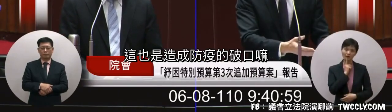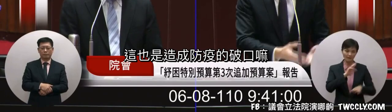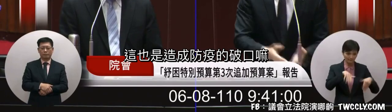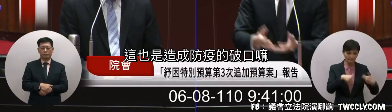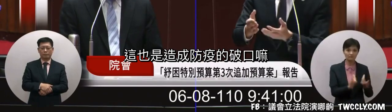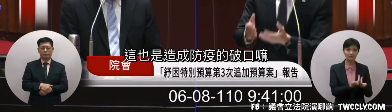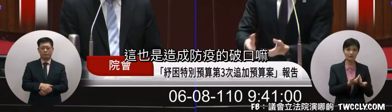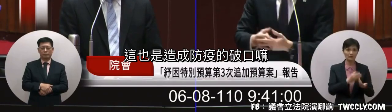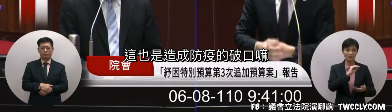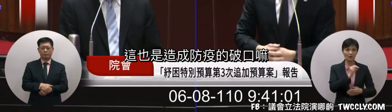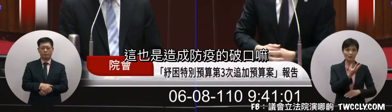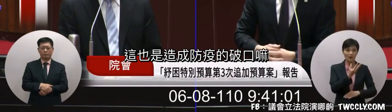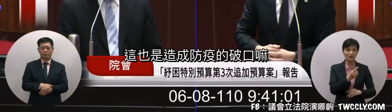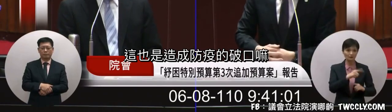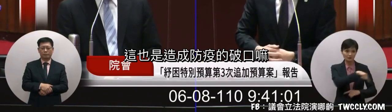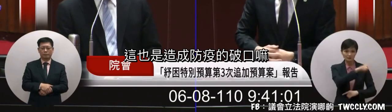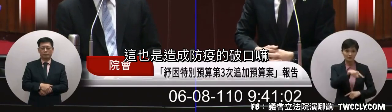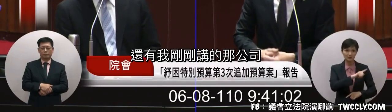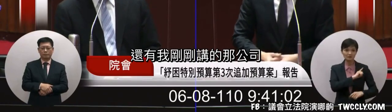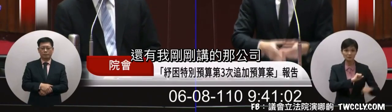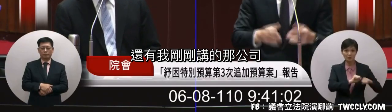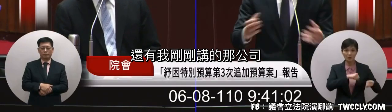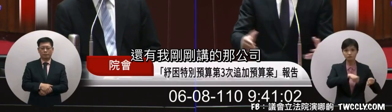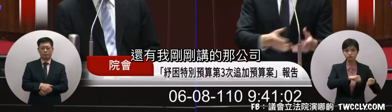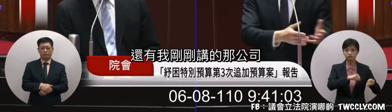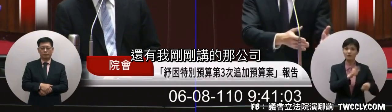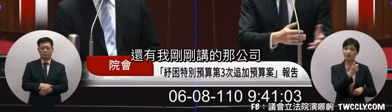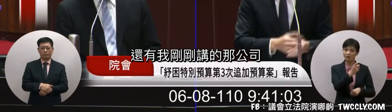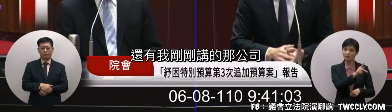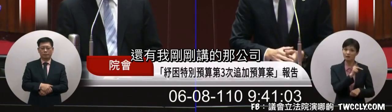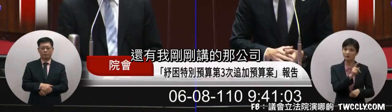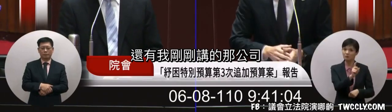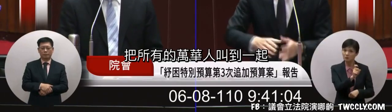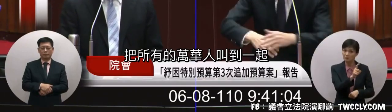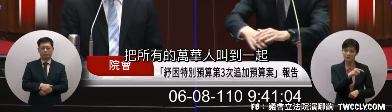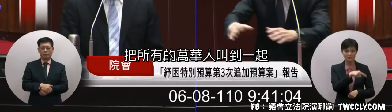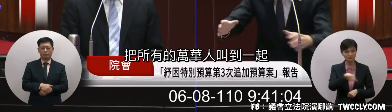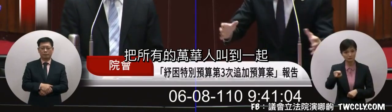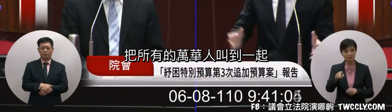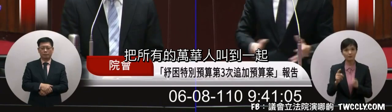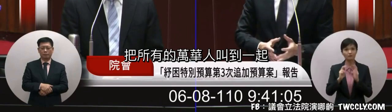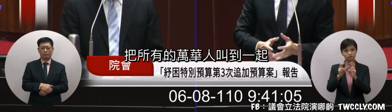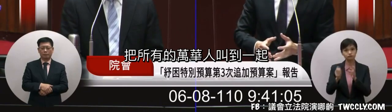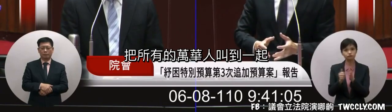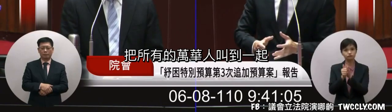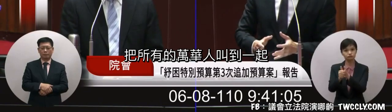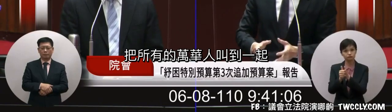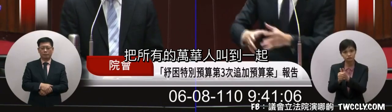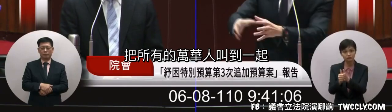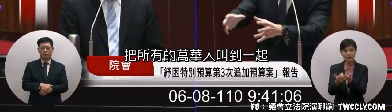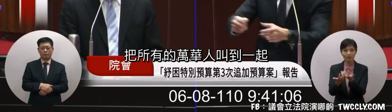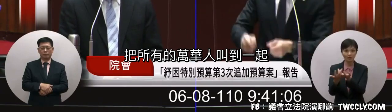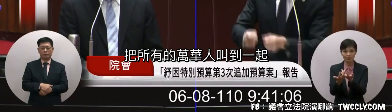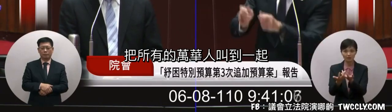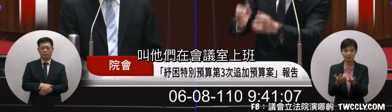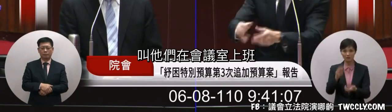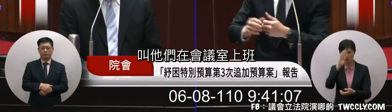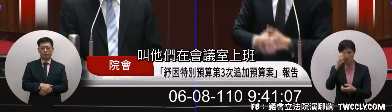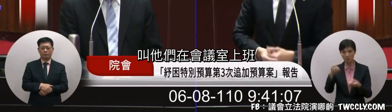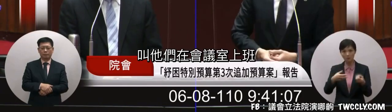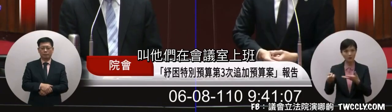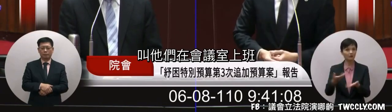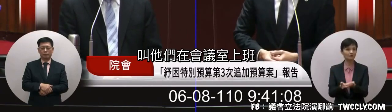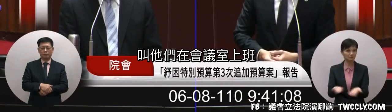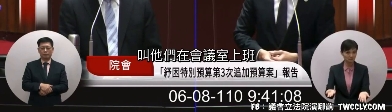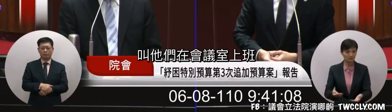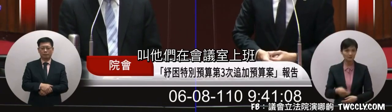啊這也是造型風業的打扣還有我剛才說的公司把所有的萬華人把他庫作為叫他